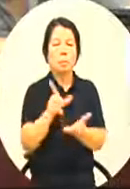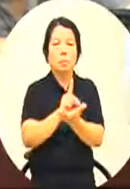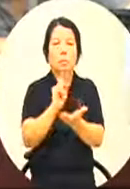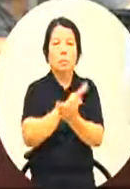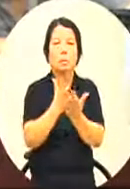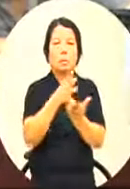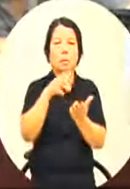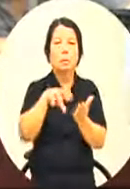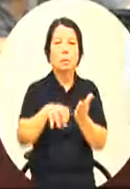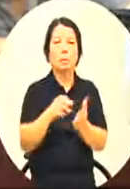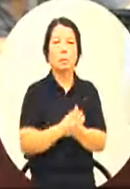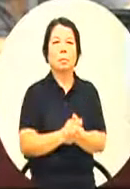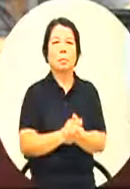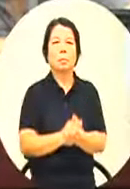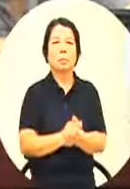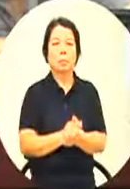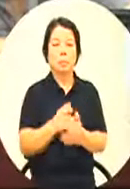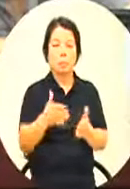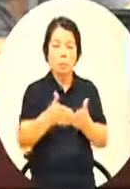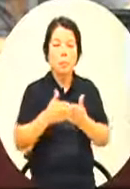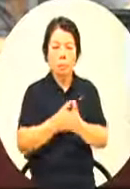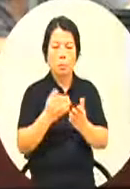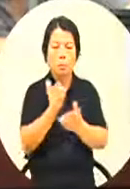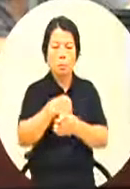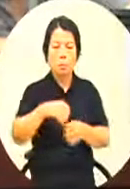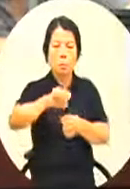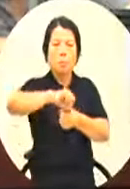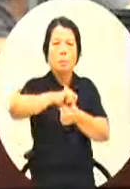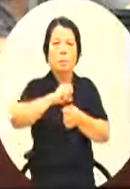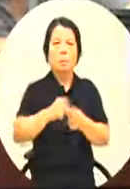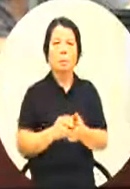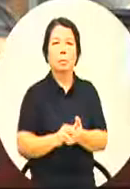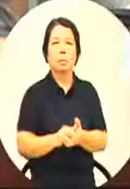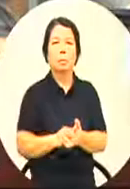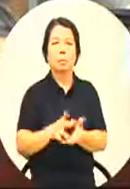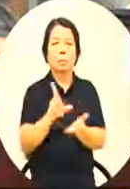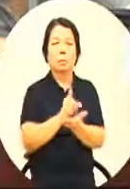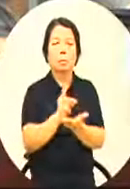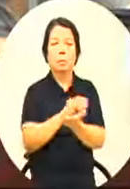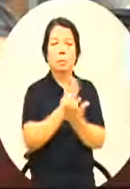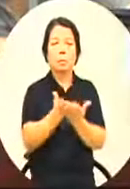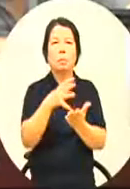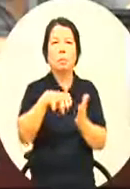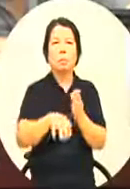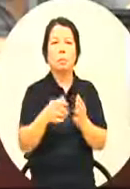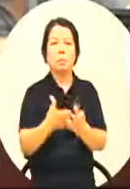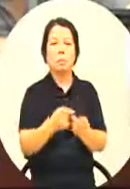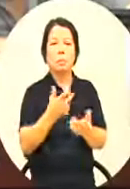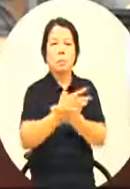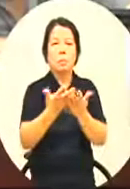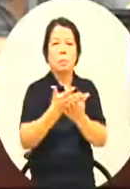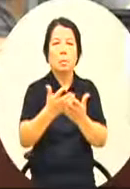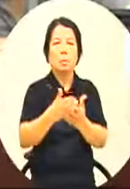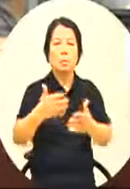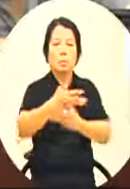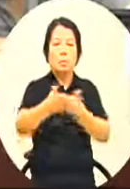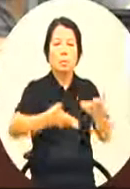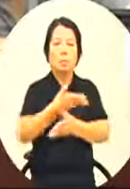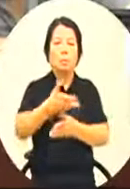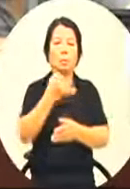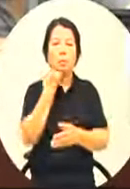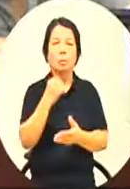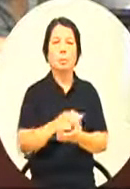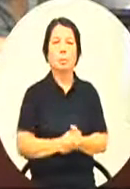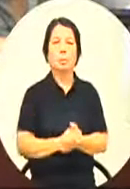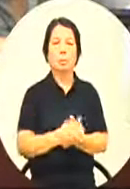部分其实是还有一些空间可以再加强图书馆吗只针对图书馆还有呢还有艺术交流的部分艺术交流